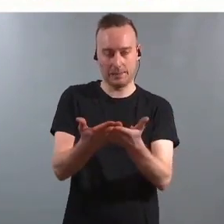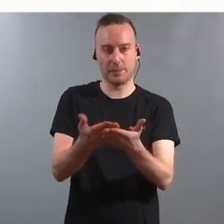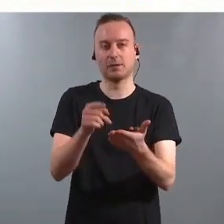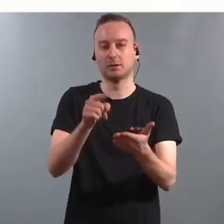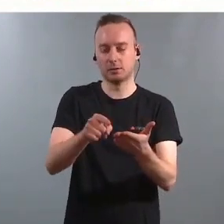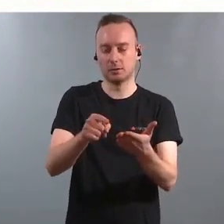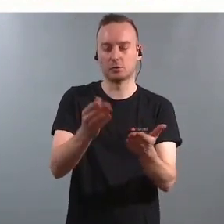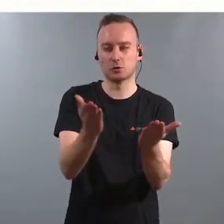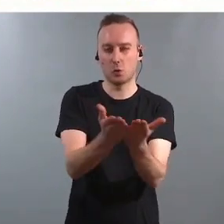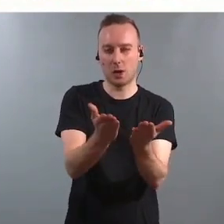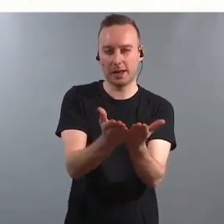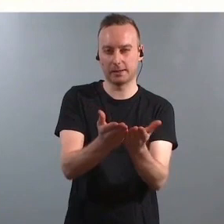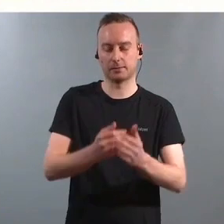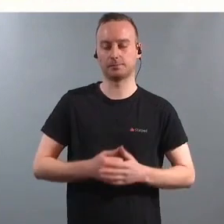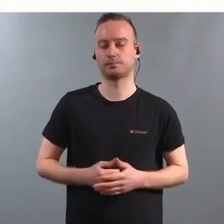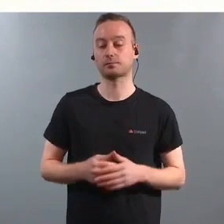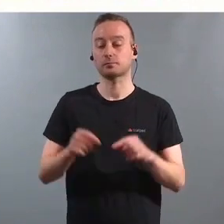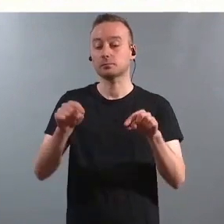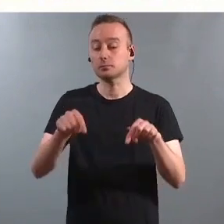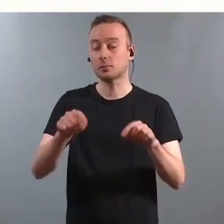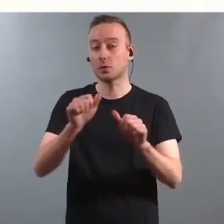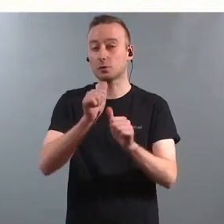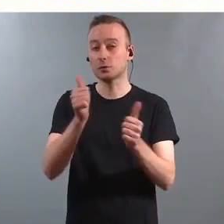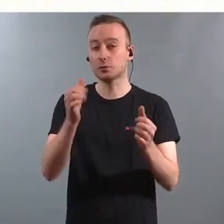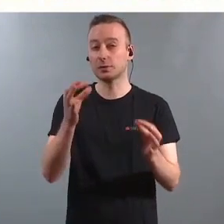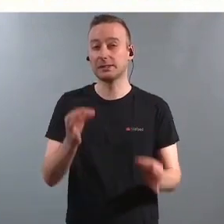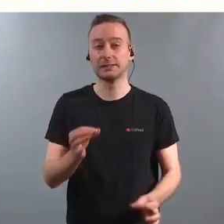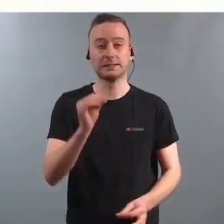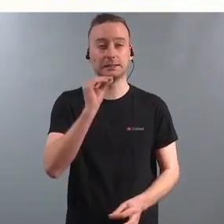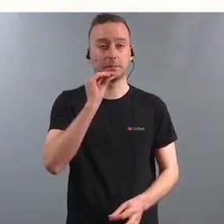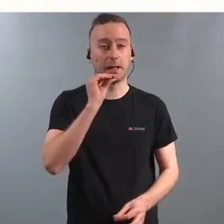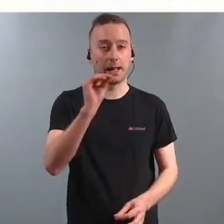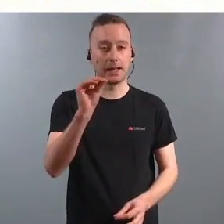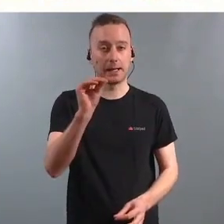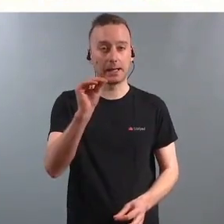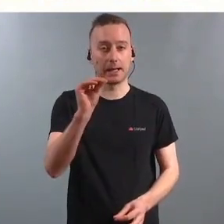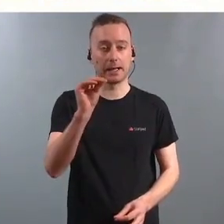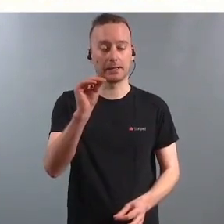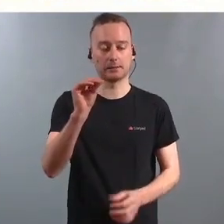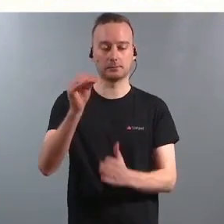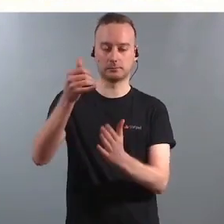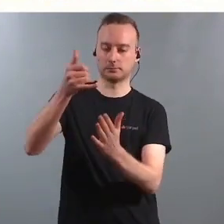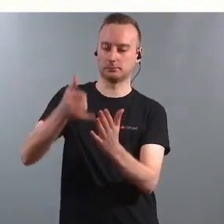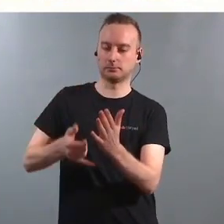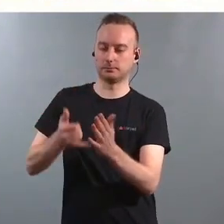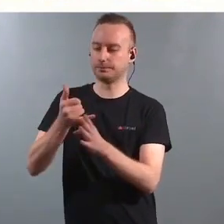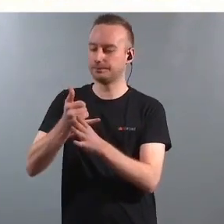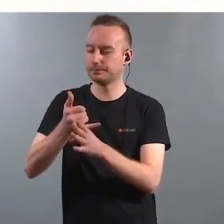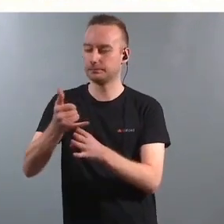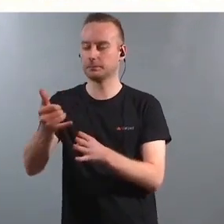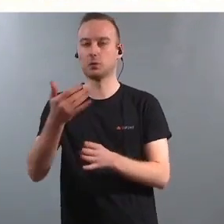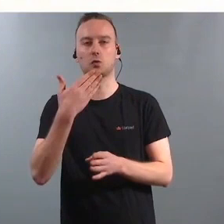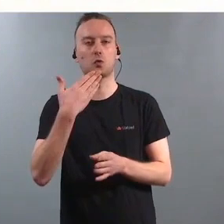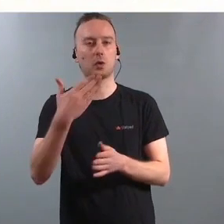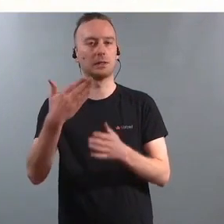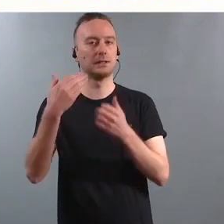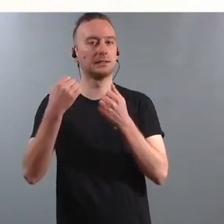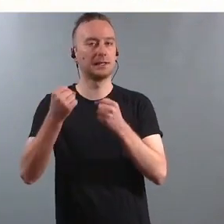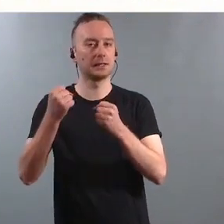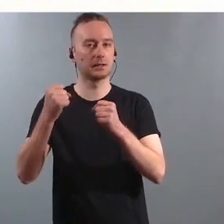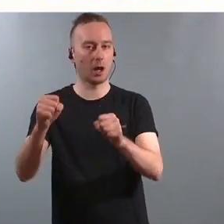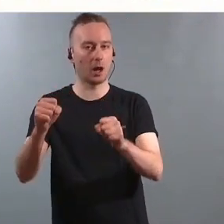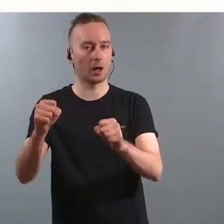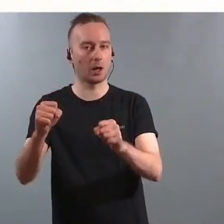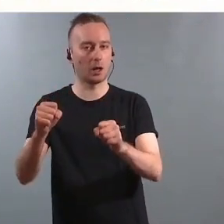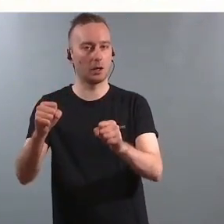Den stortingsmeldingen har kommet med en rekke gode tiltak, og sammen med vi nå også har fått,